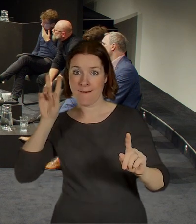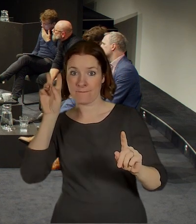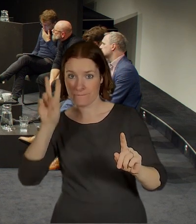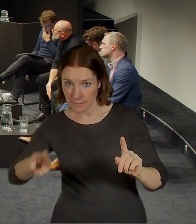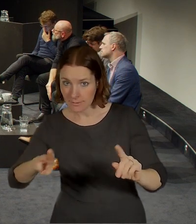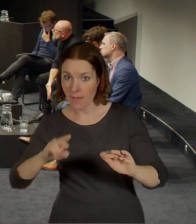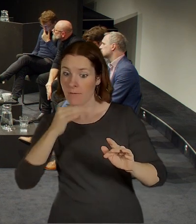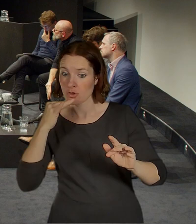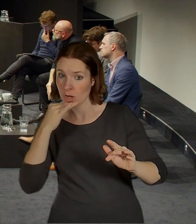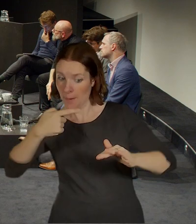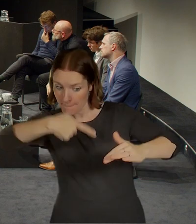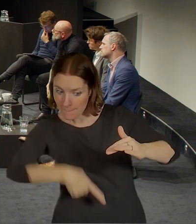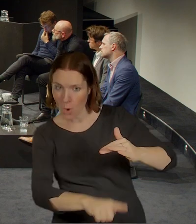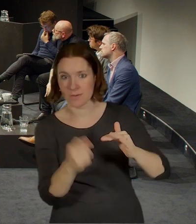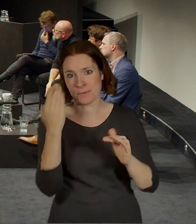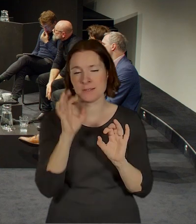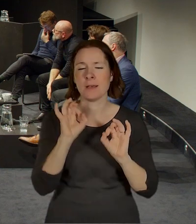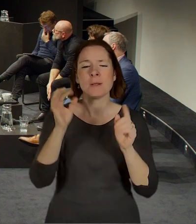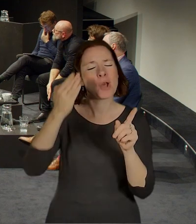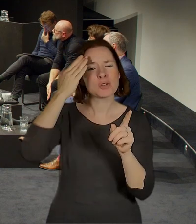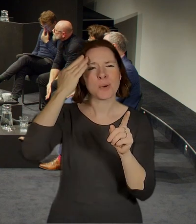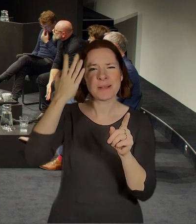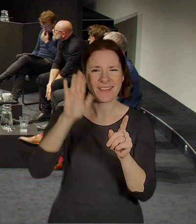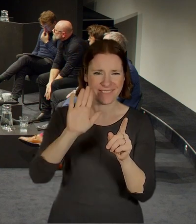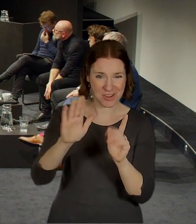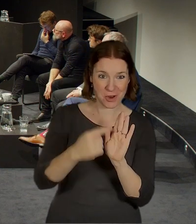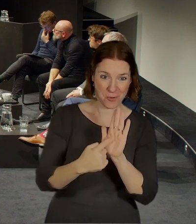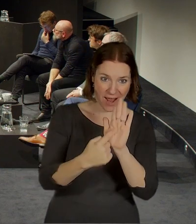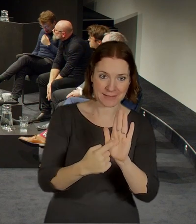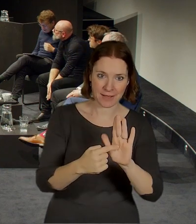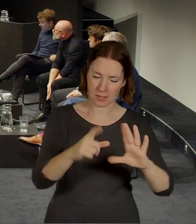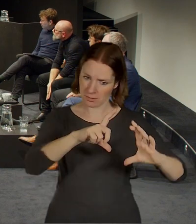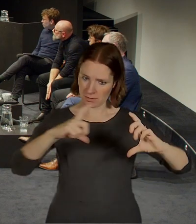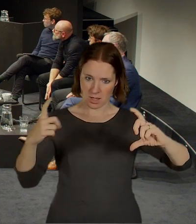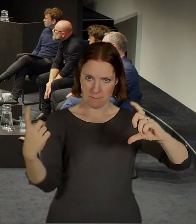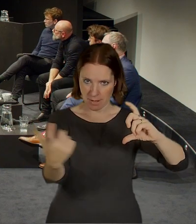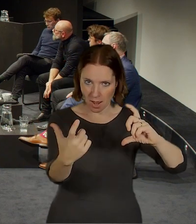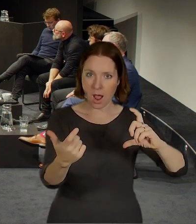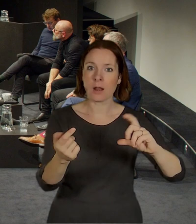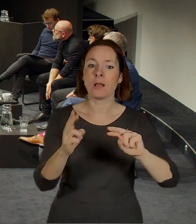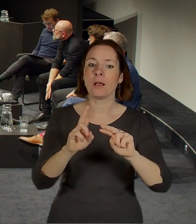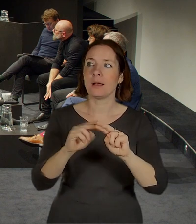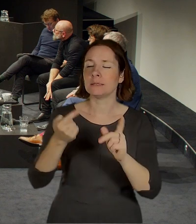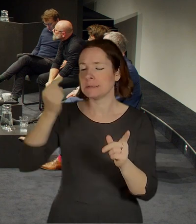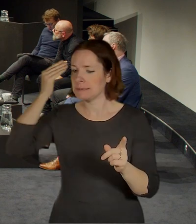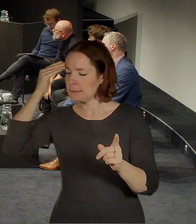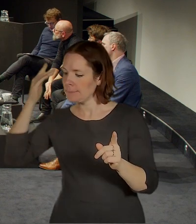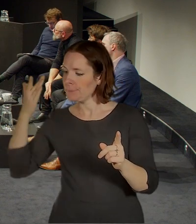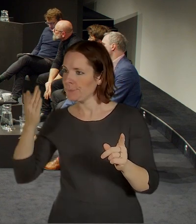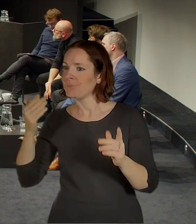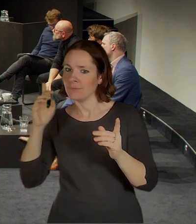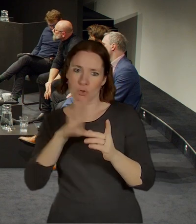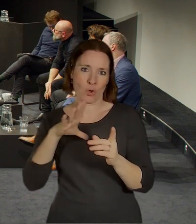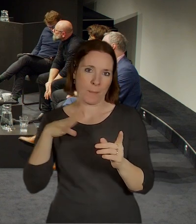vzpomenu na váš příčný řez tím nádražím, a když si promítnu potřebný sklony, jaký má